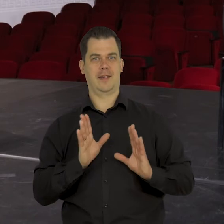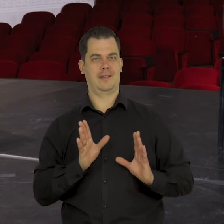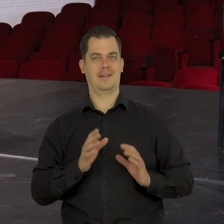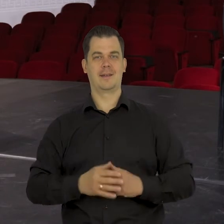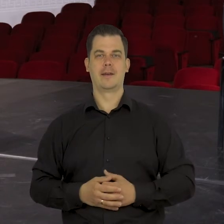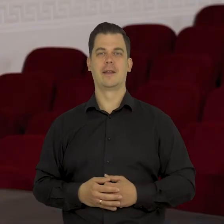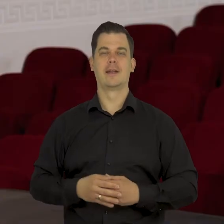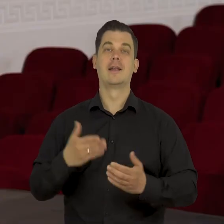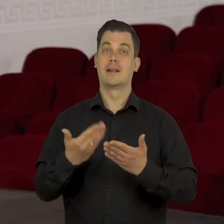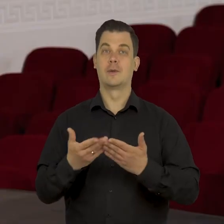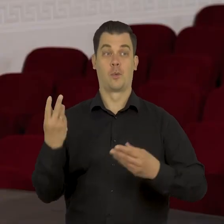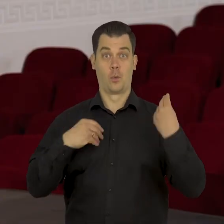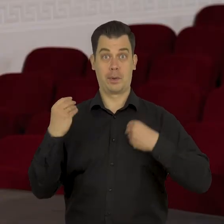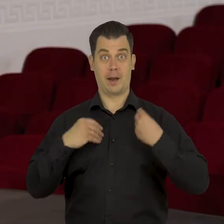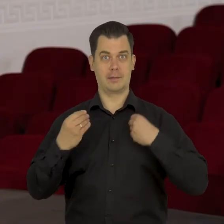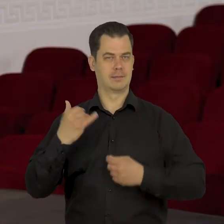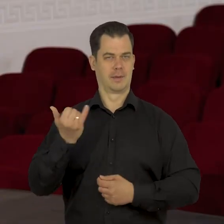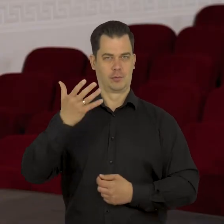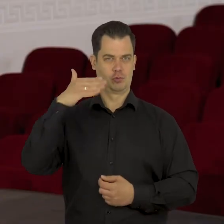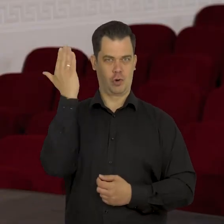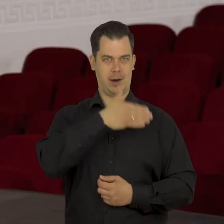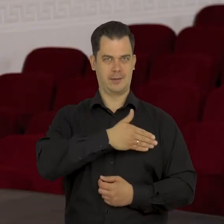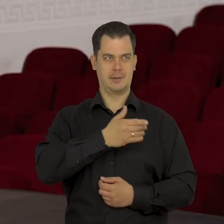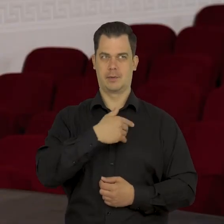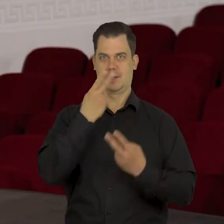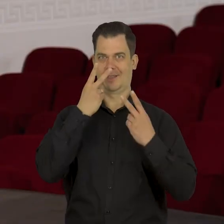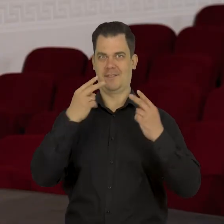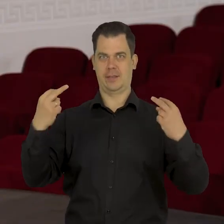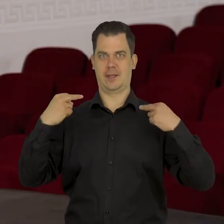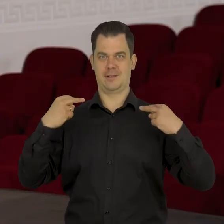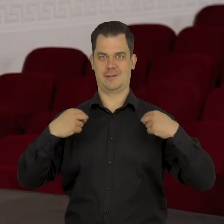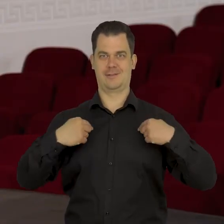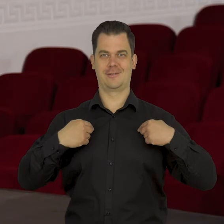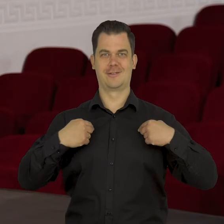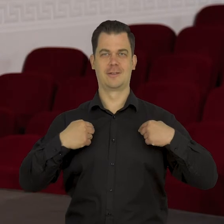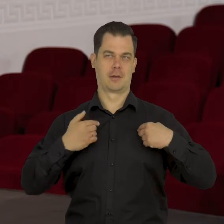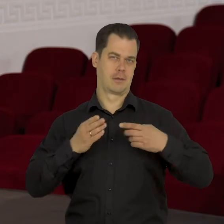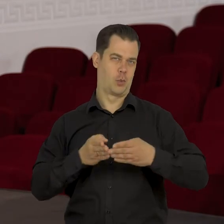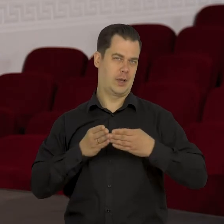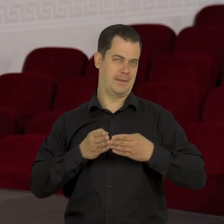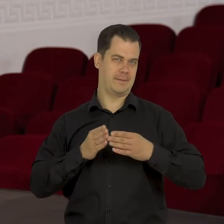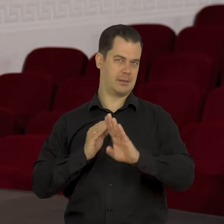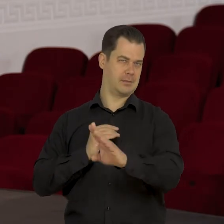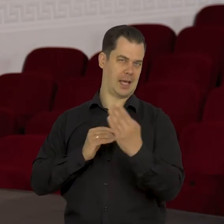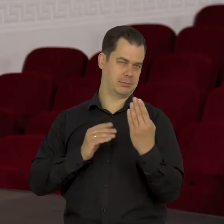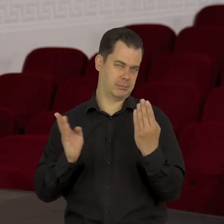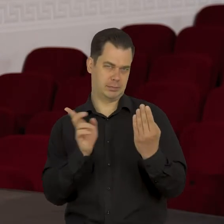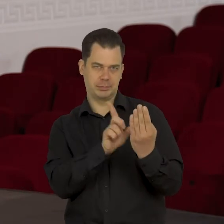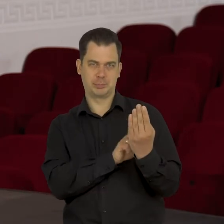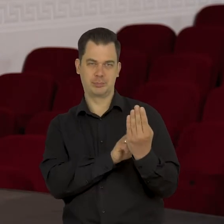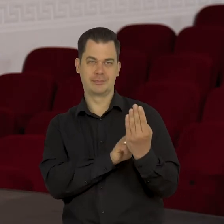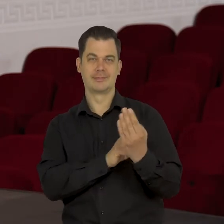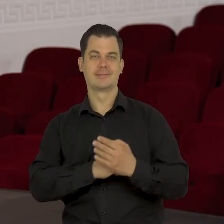też bardzo często nasz uniform to jest czerń, żeby nas po prostu nie było widać